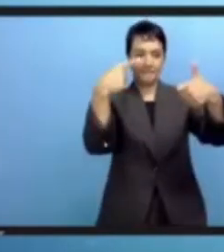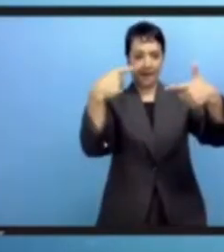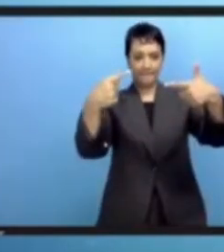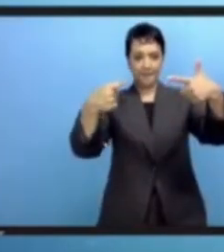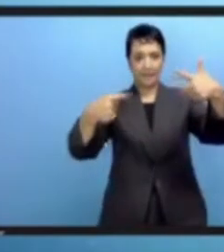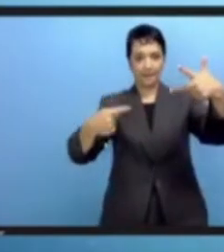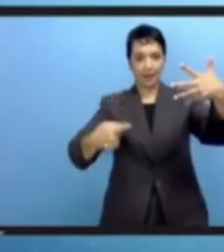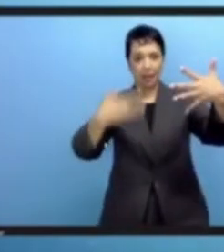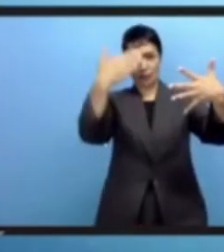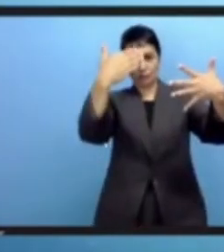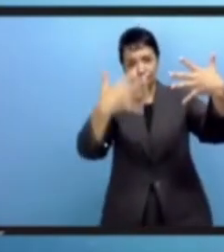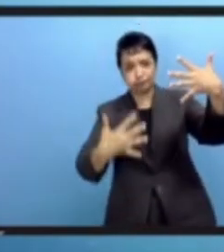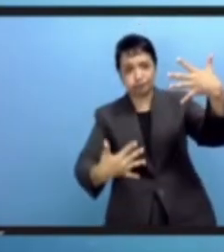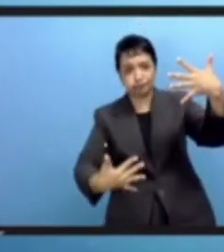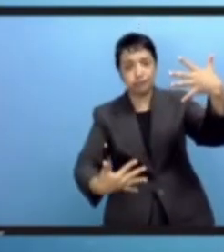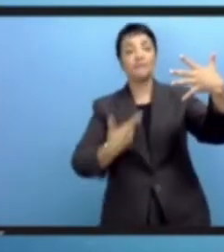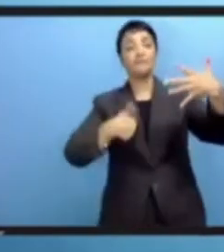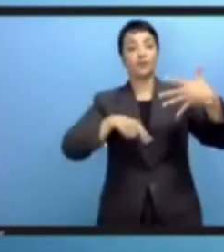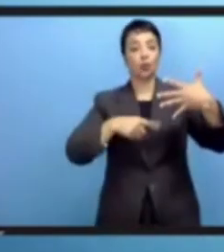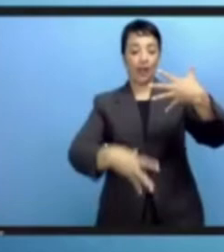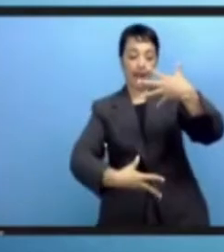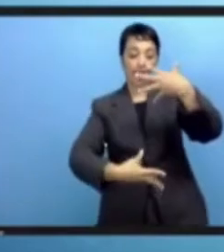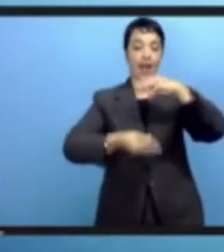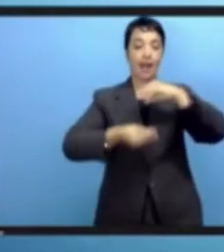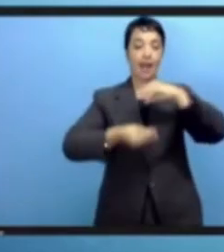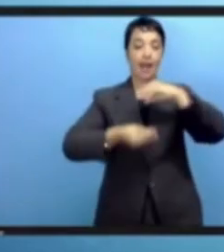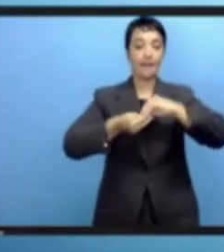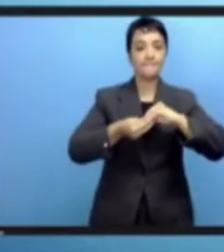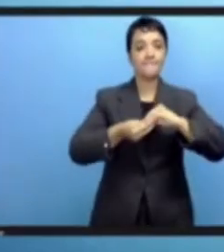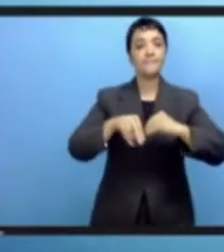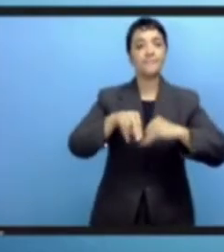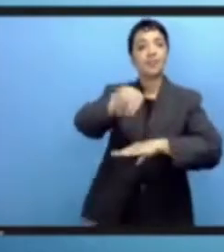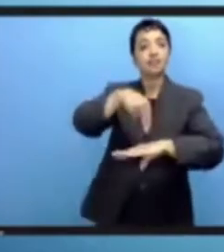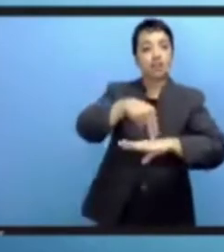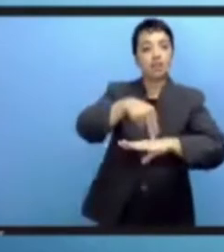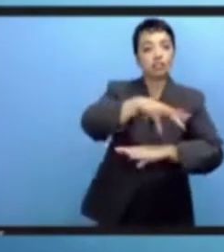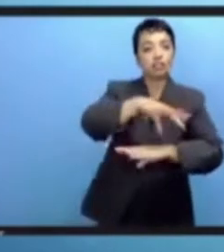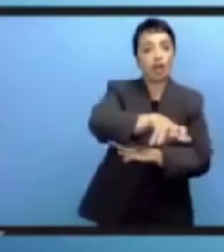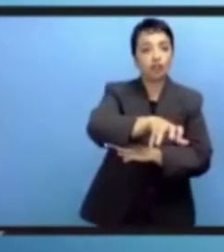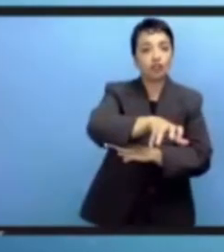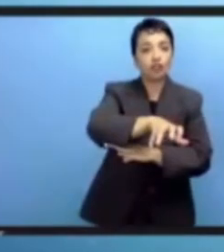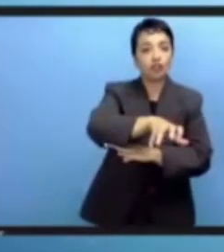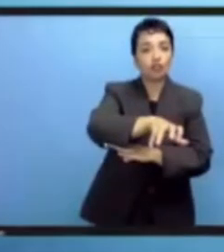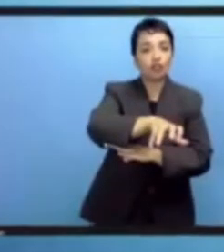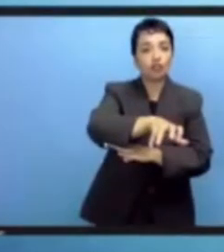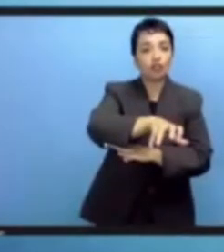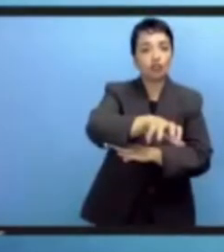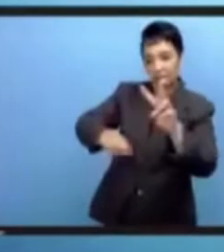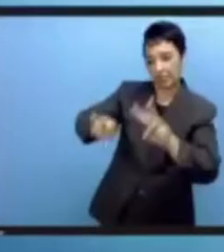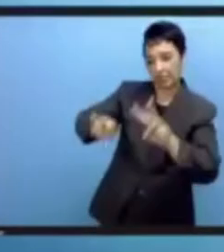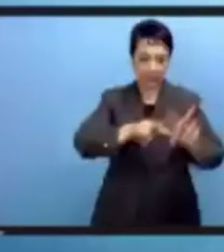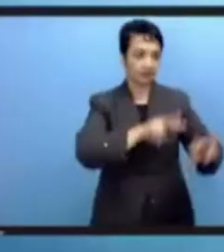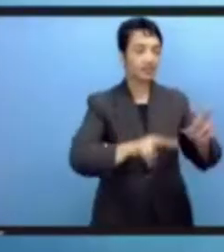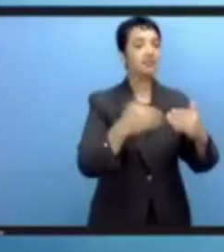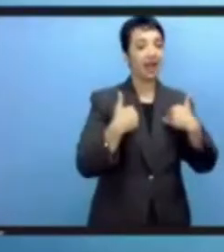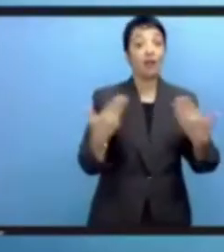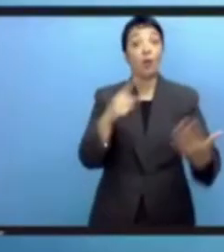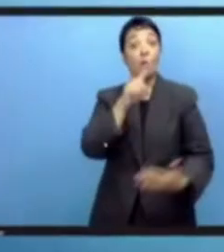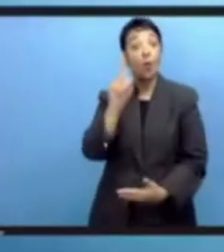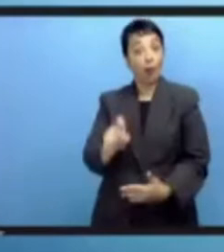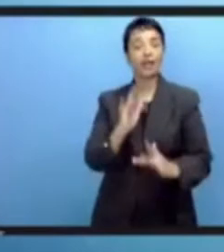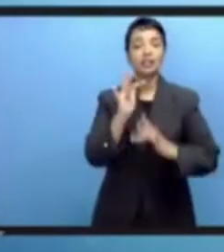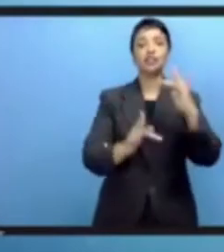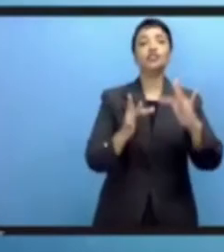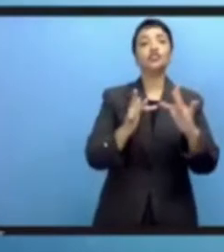ويوجد 303 من المؤشرات التي قمنا بتطويرها من أجل القيام بعملية تقييم وطنية